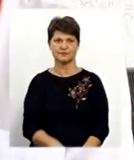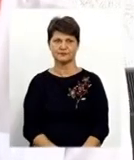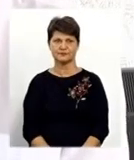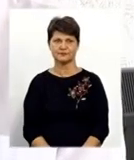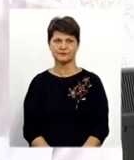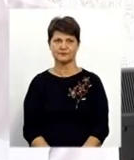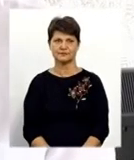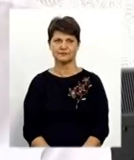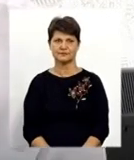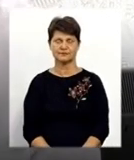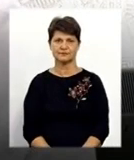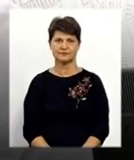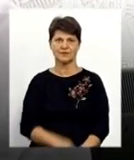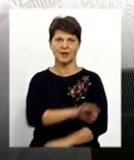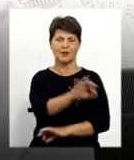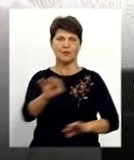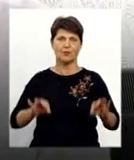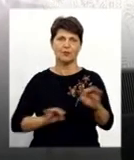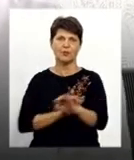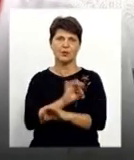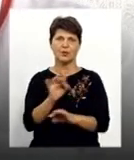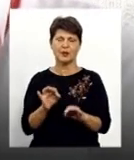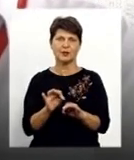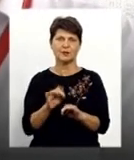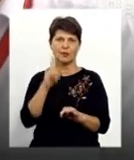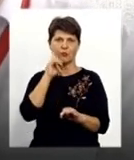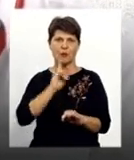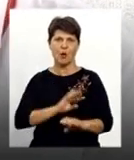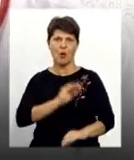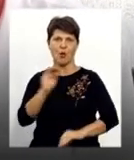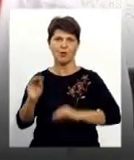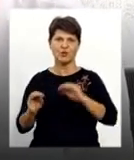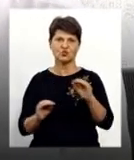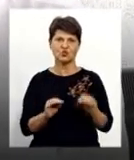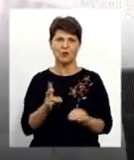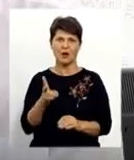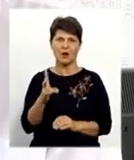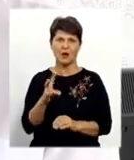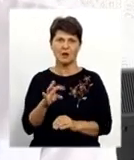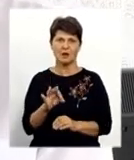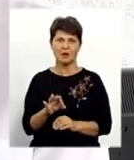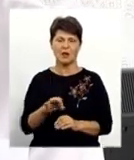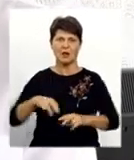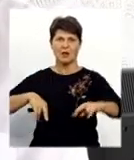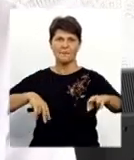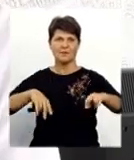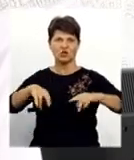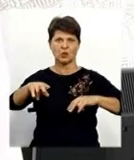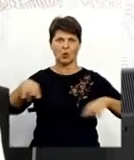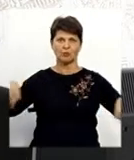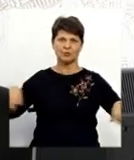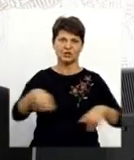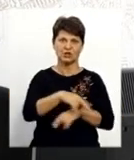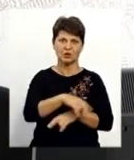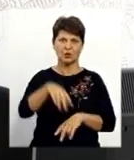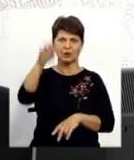Передбачається проєктом облаштування підпірних стінок, облаштування і підвищення пішохідних перехід. Тобто